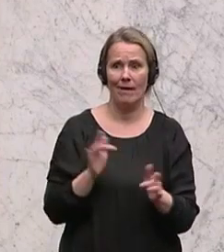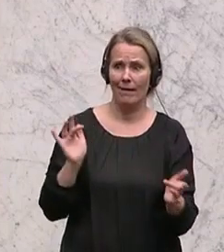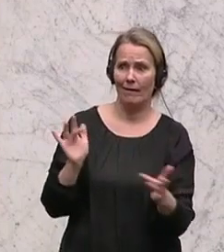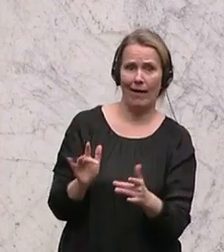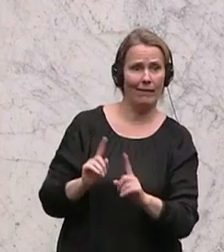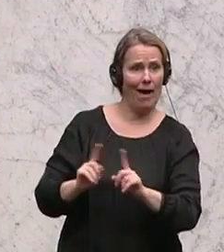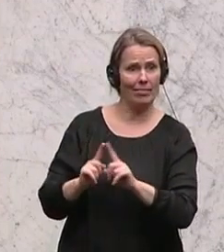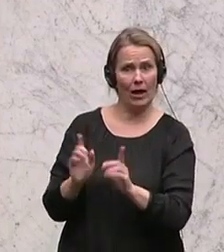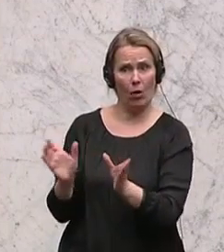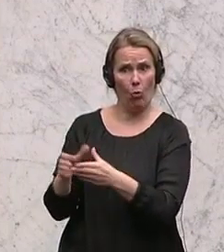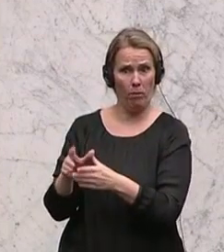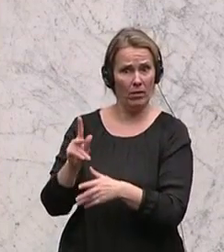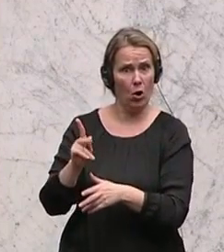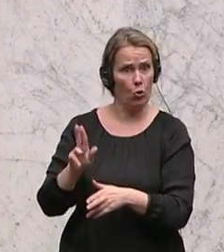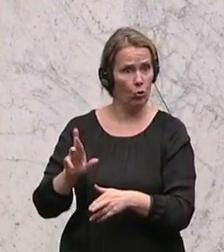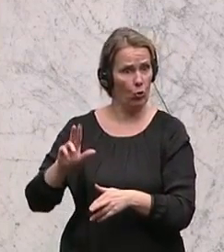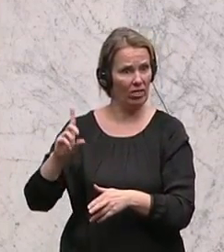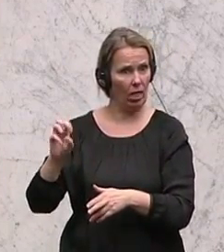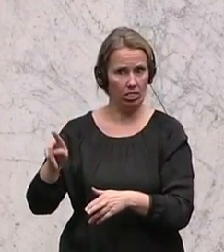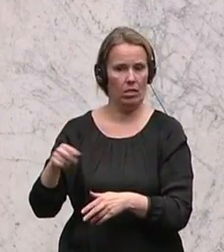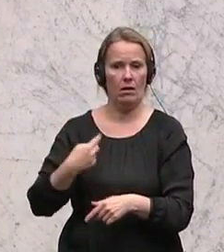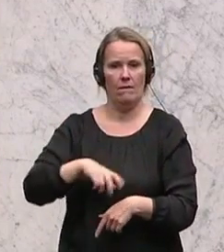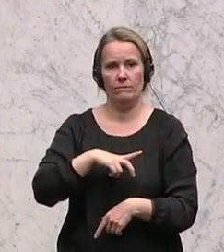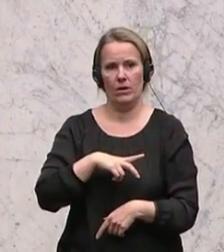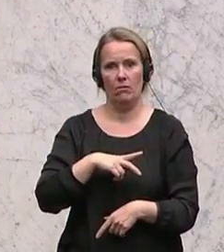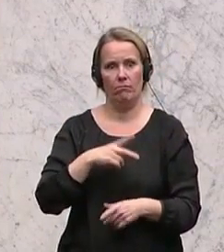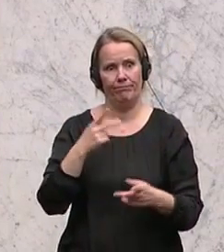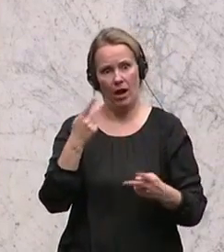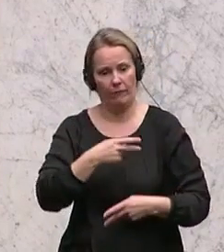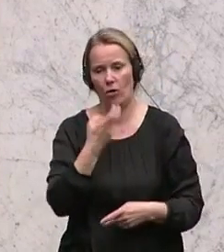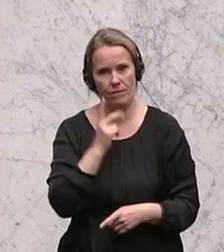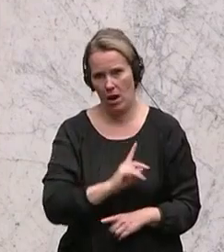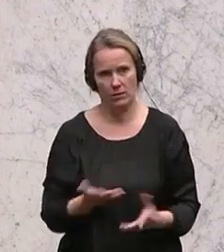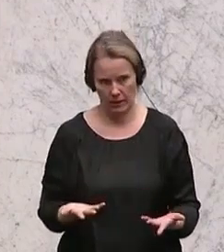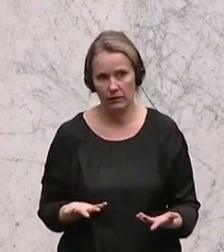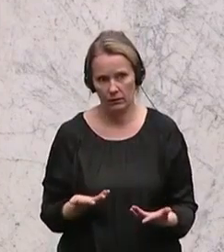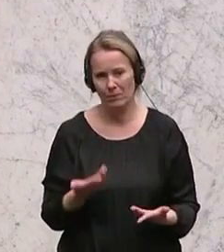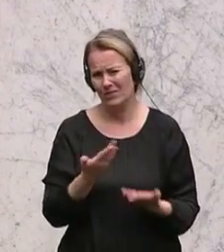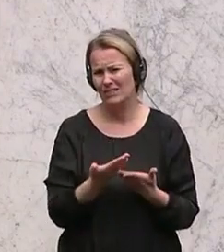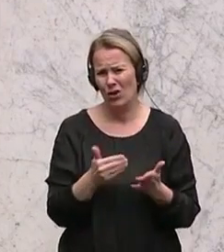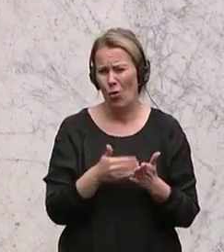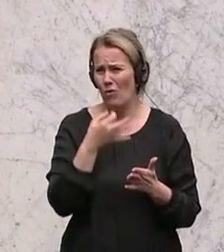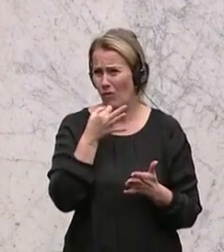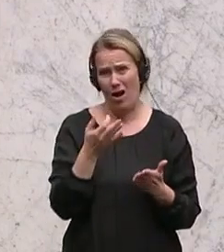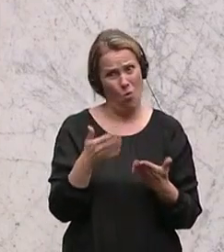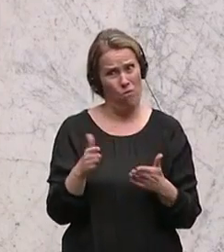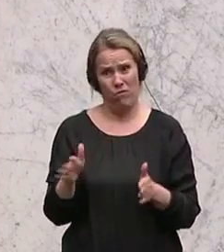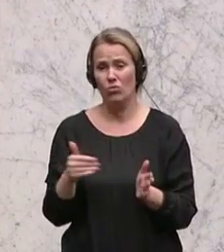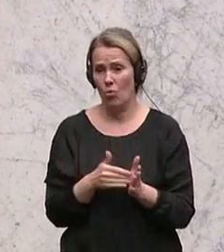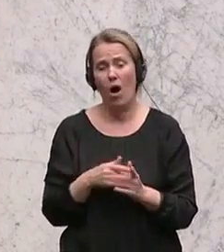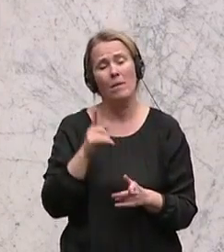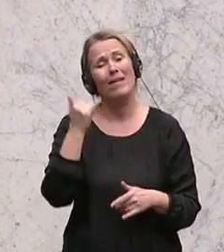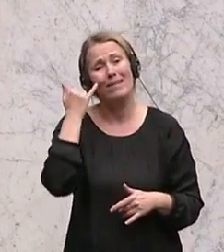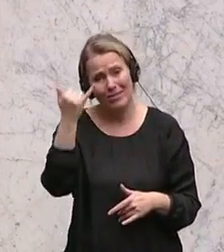die Kurden sein könnten. Das ist etwas, was wir natürlich nicht befürworten können. Insofern gibt es noch viele offene Fragen, aber von der Idee her